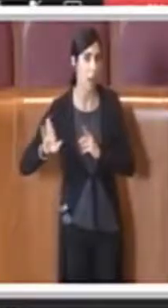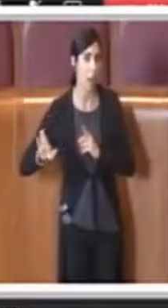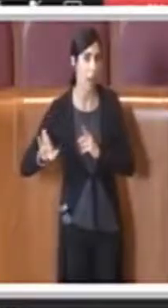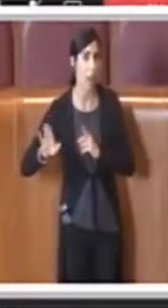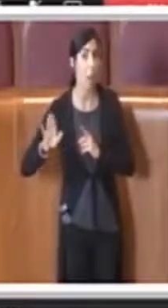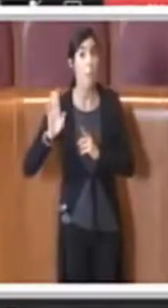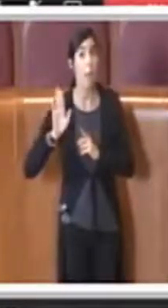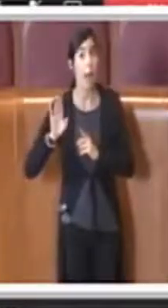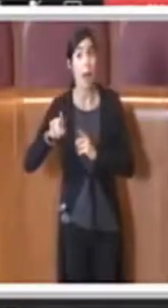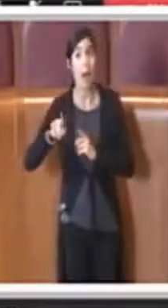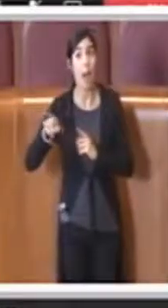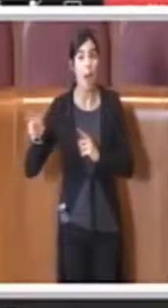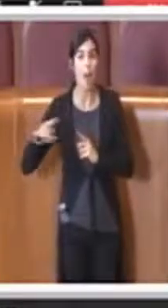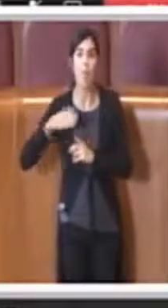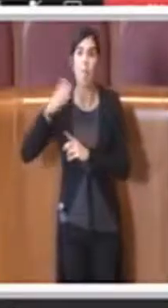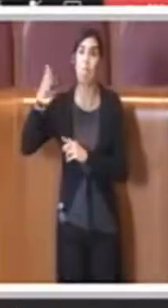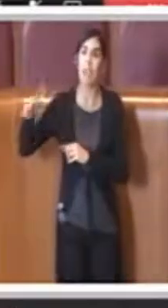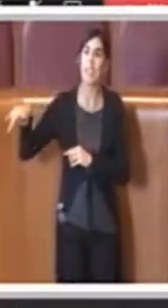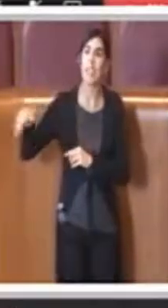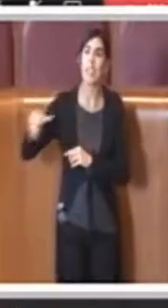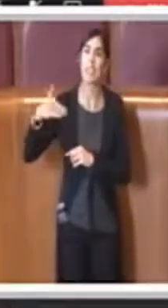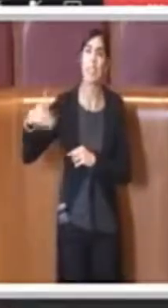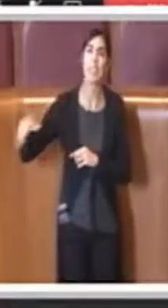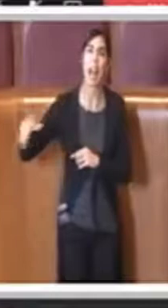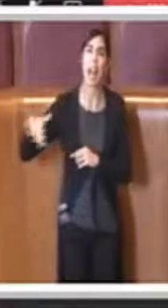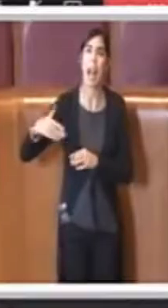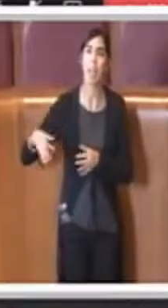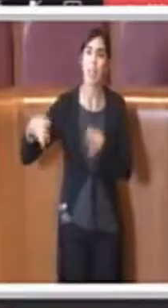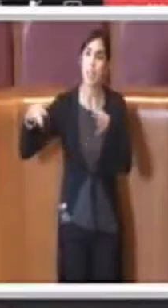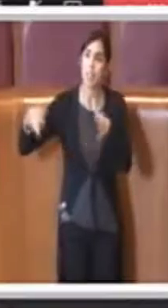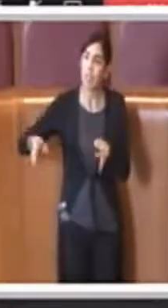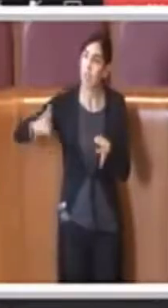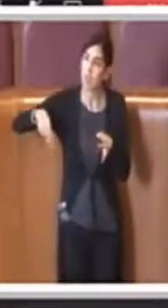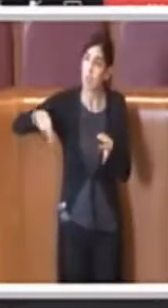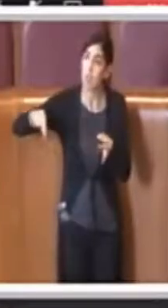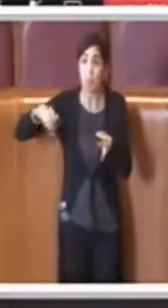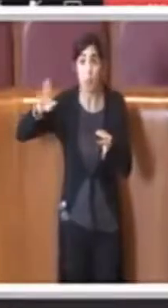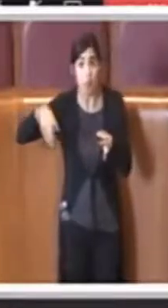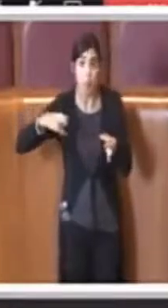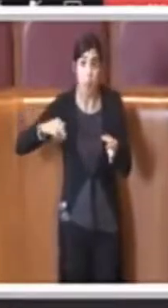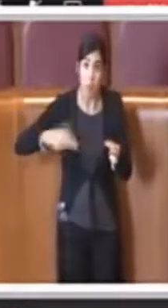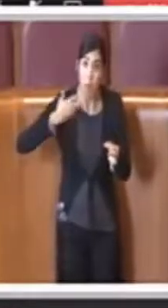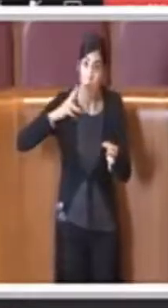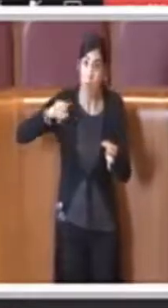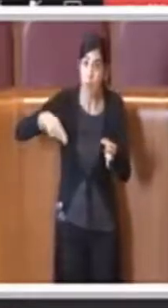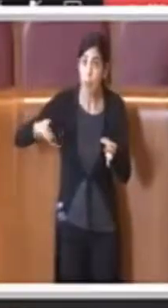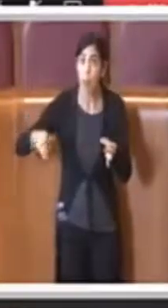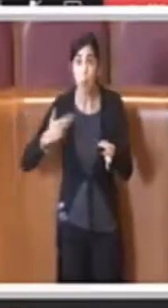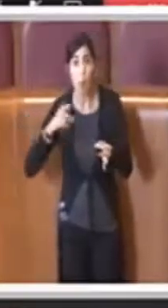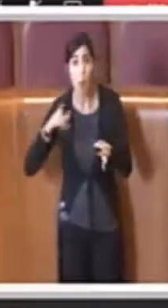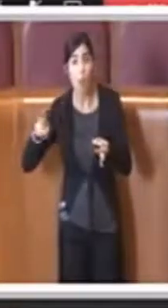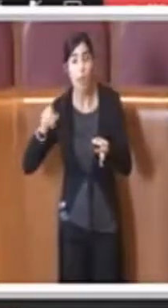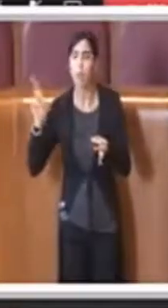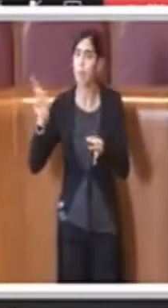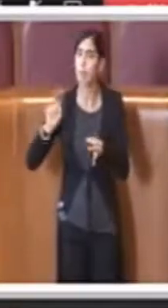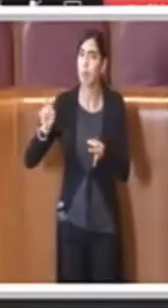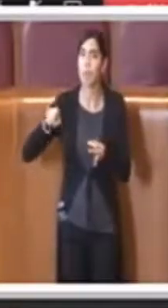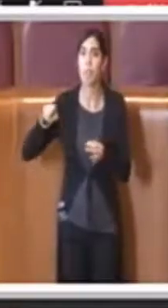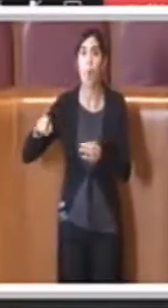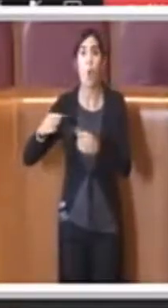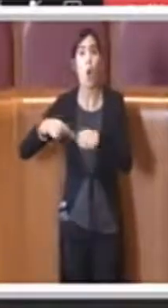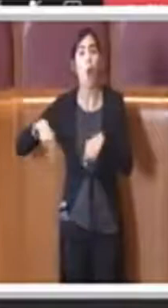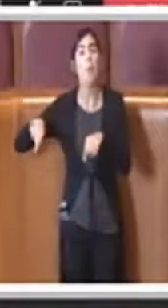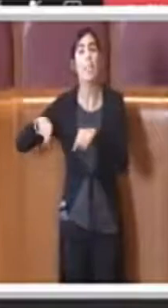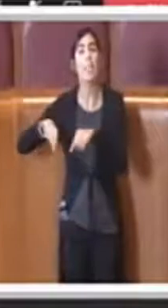dover andare, diciamo, per strada, in questo senso, a raccogliere le firme, il comitato promotore